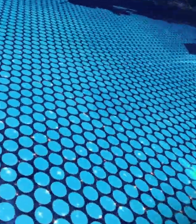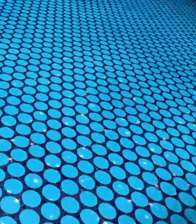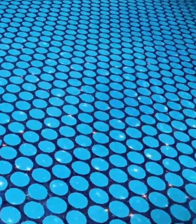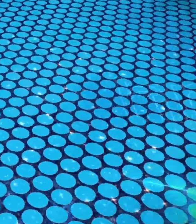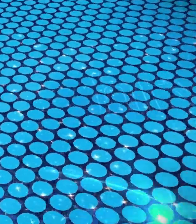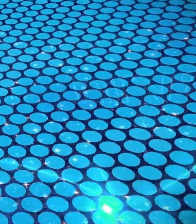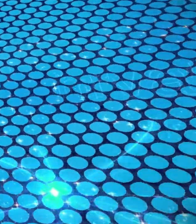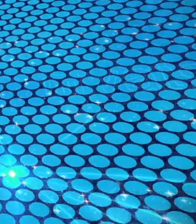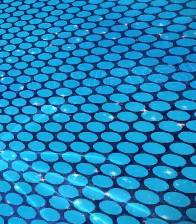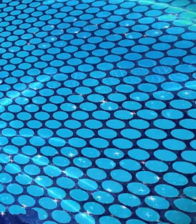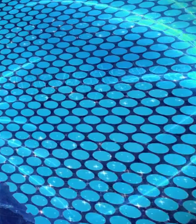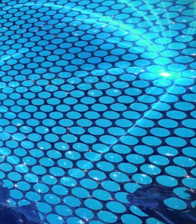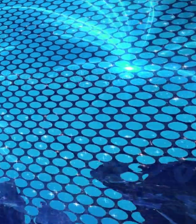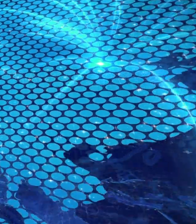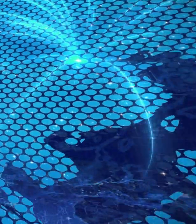Muzika